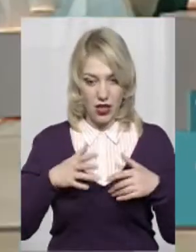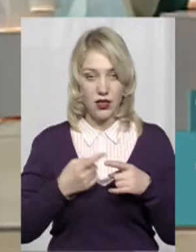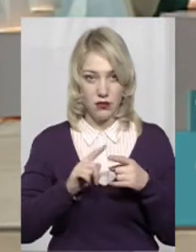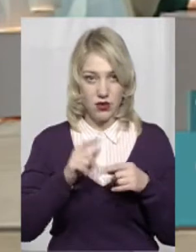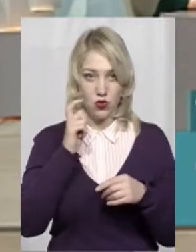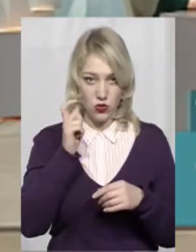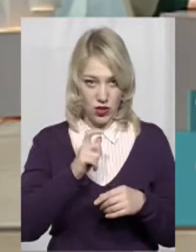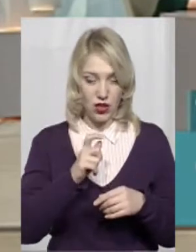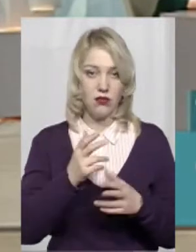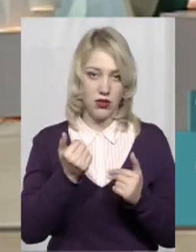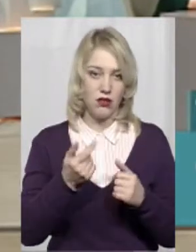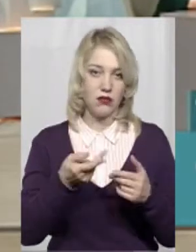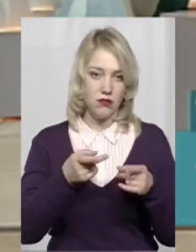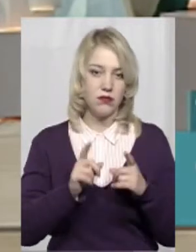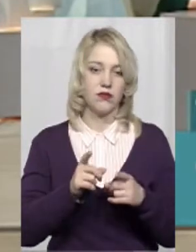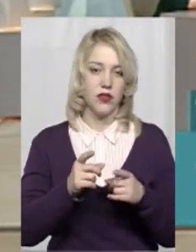позиція, і він буде повернути.